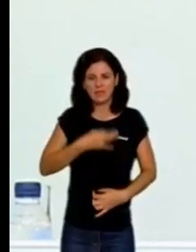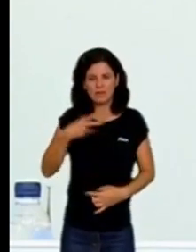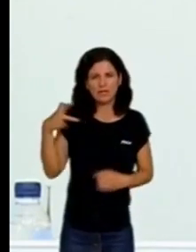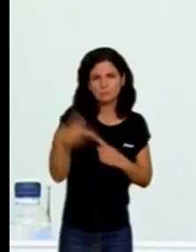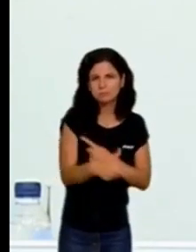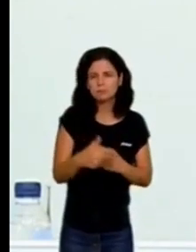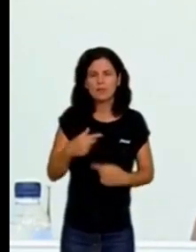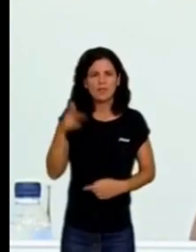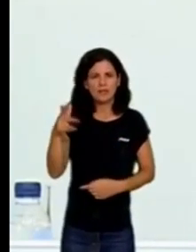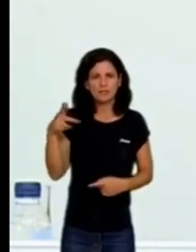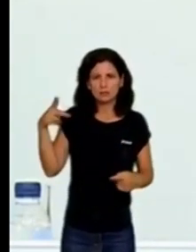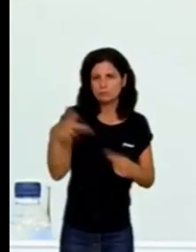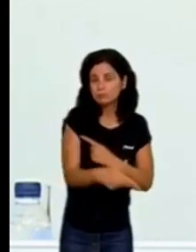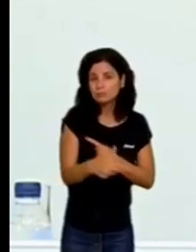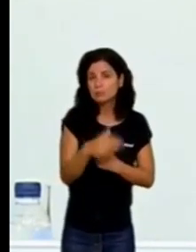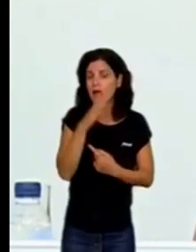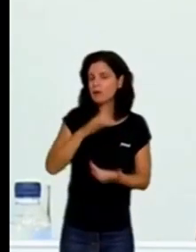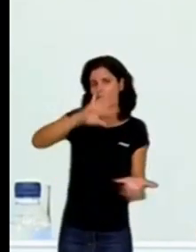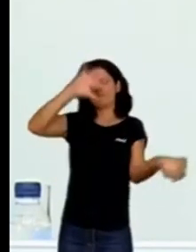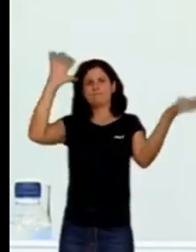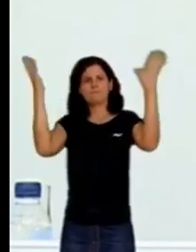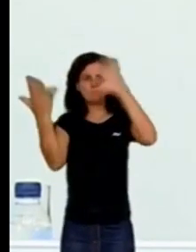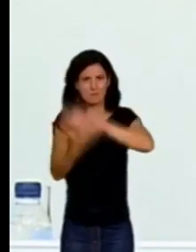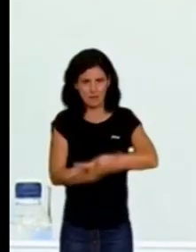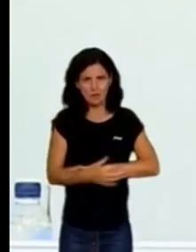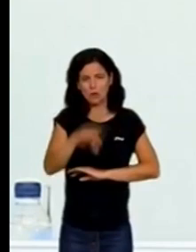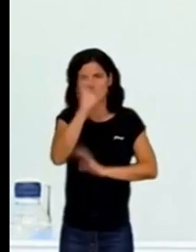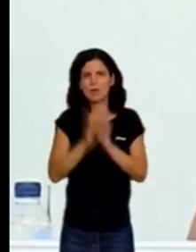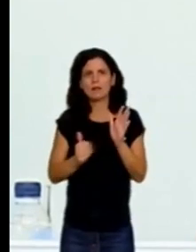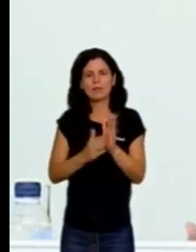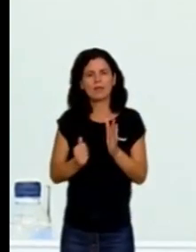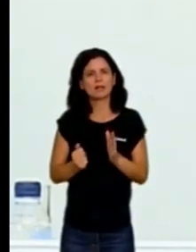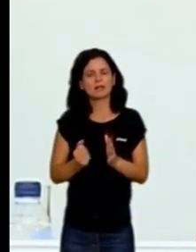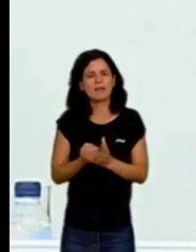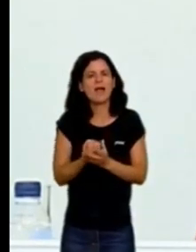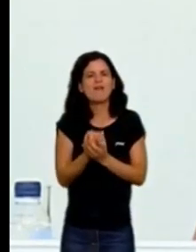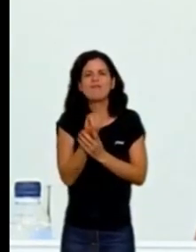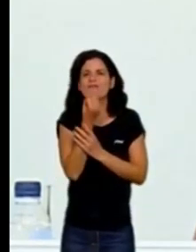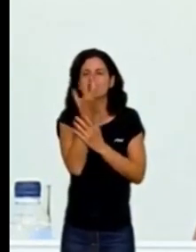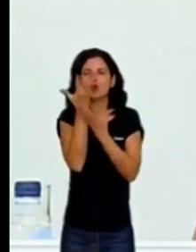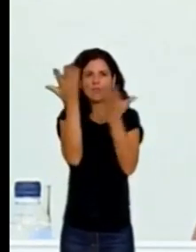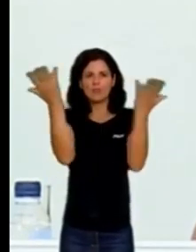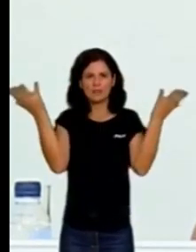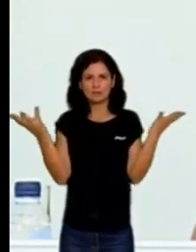de drets, doncs és una comunitat que està florint i que és un exemple per a altres territoris en Espanya.